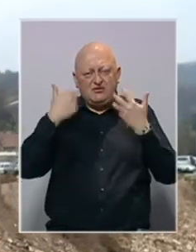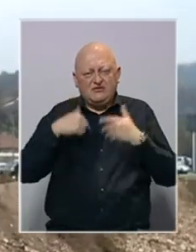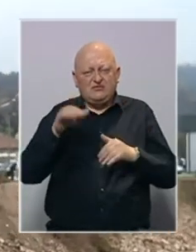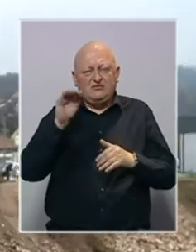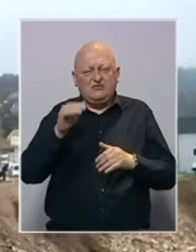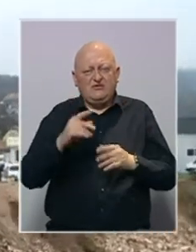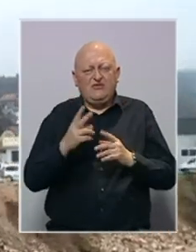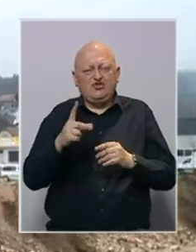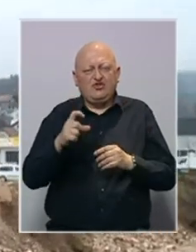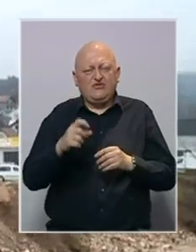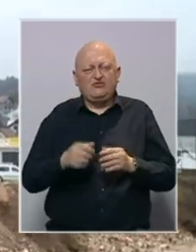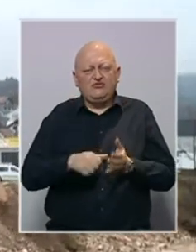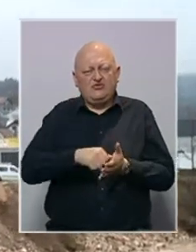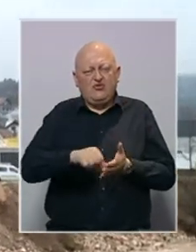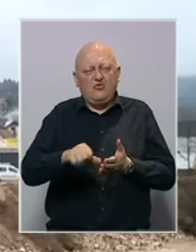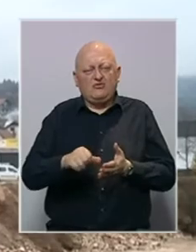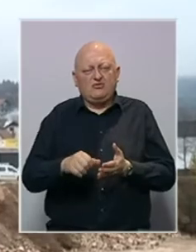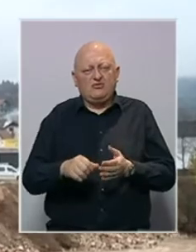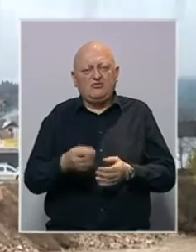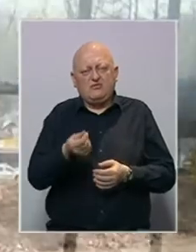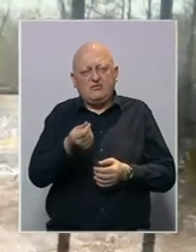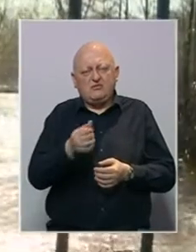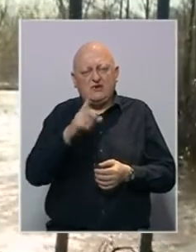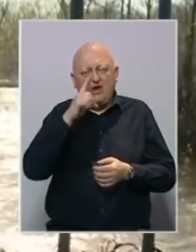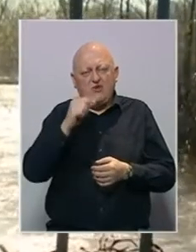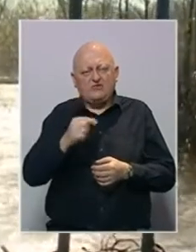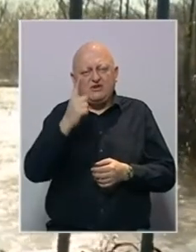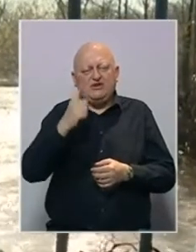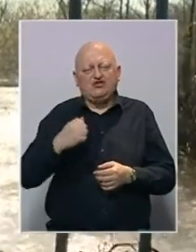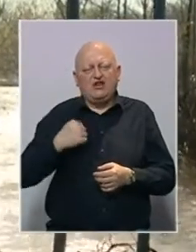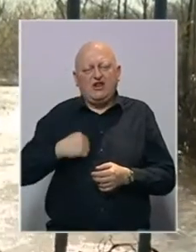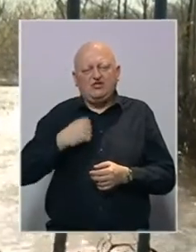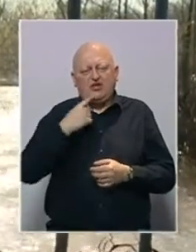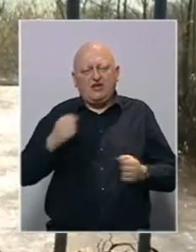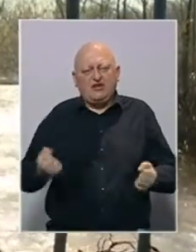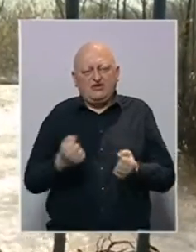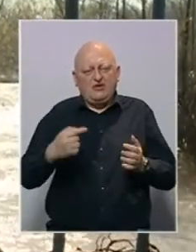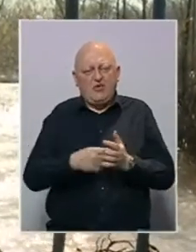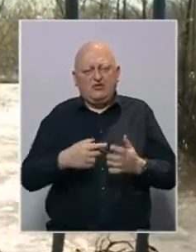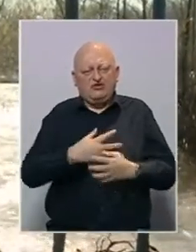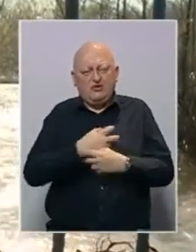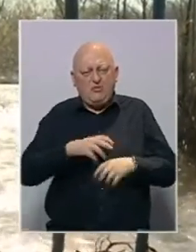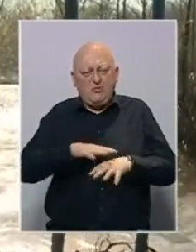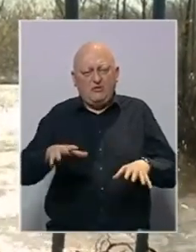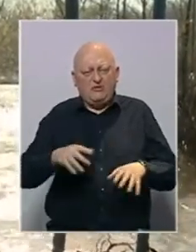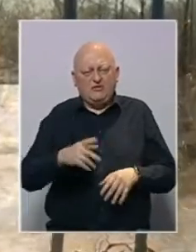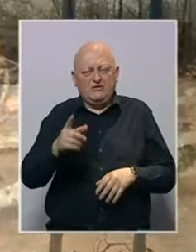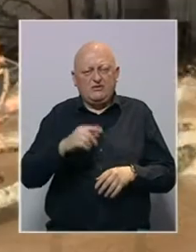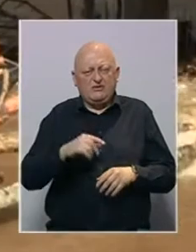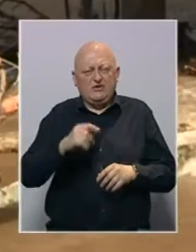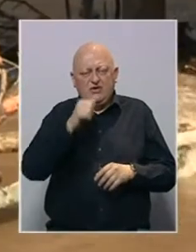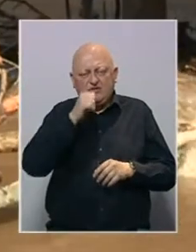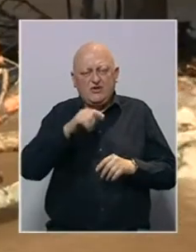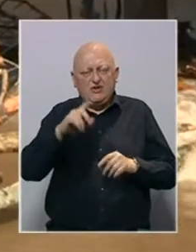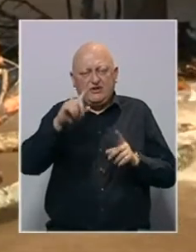najavio je Višković bit će uplaćena interventna sredstva i za opštinu Istočna Iliđa, koja je teško pogođena poplavama. Iz Voda Srpske pozivaju